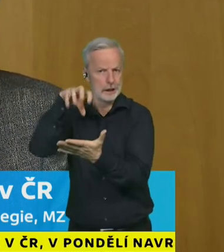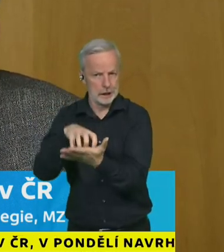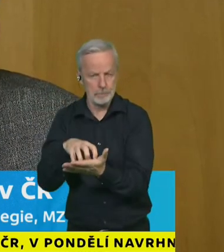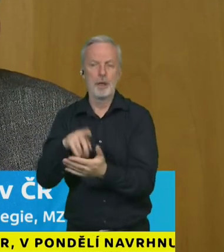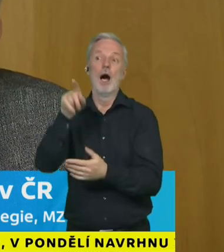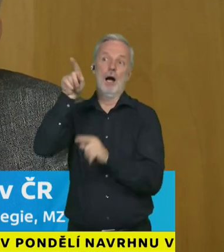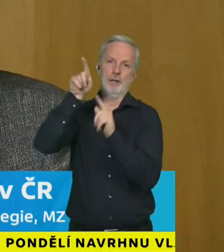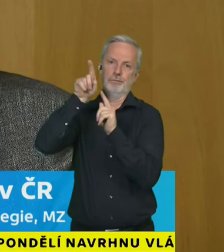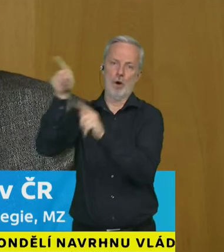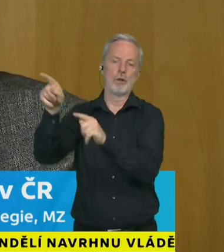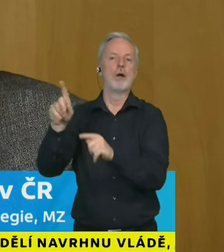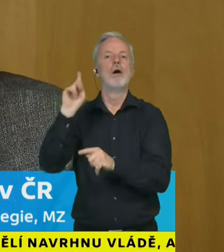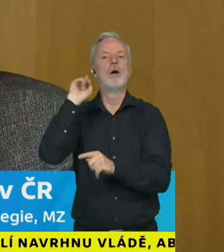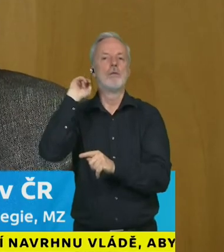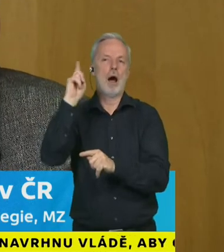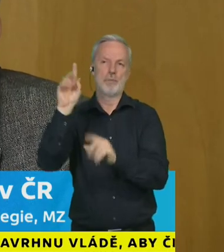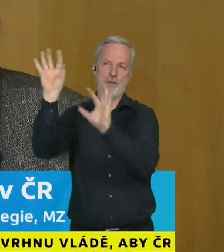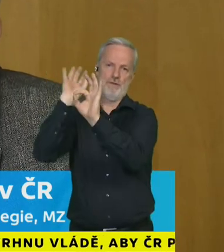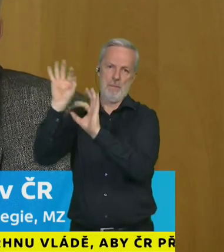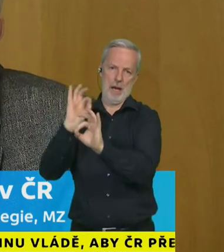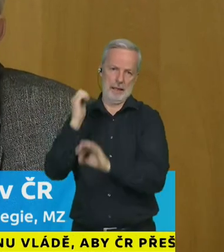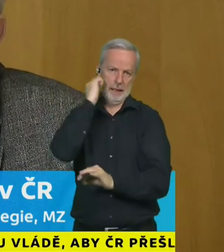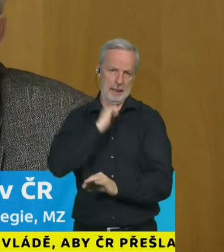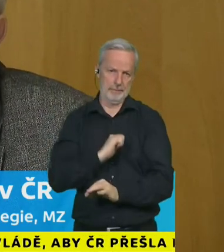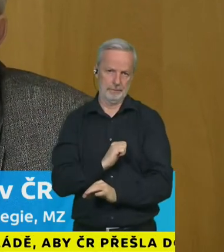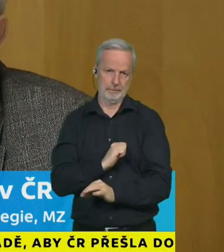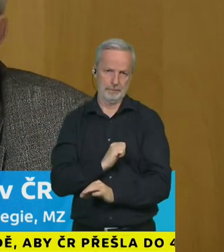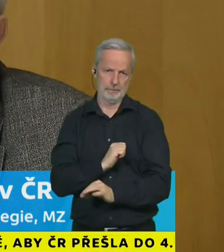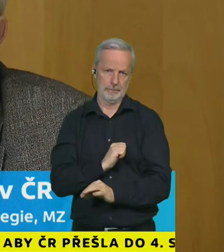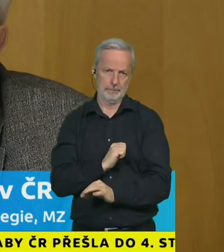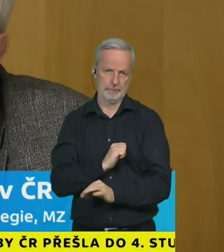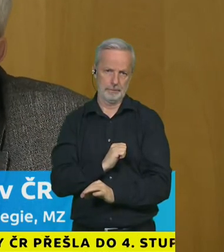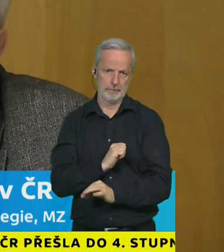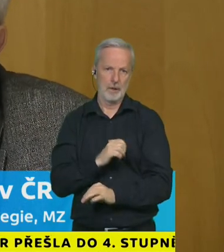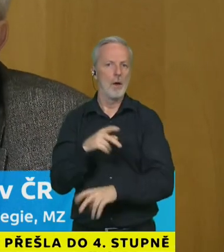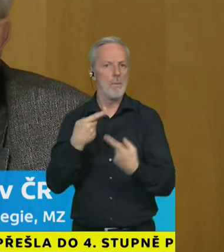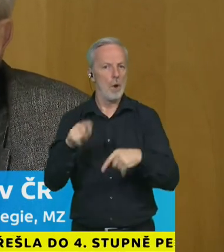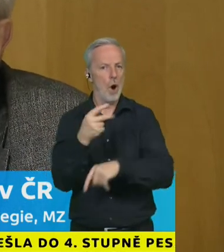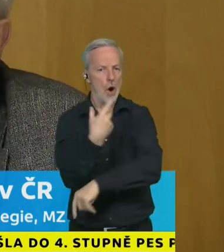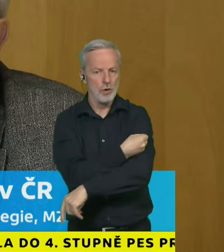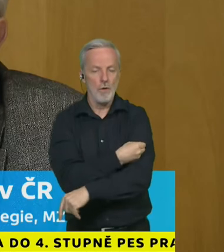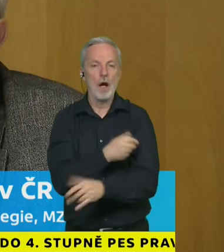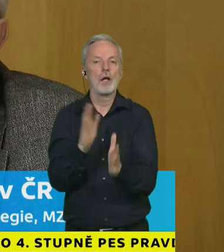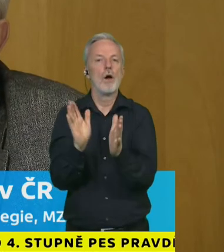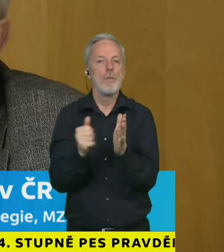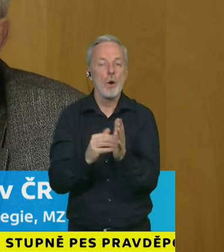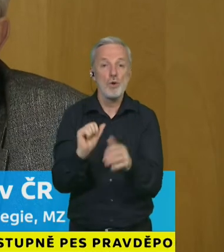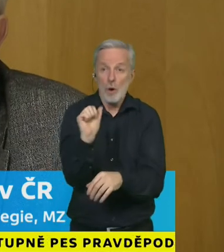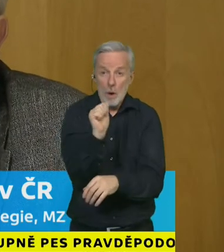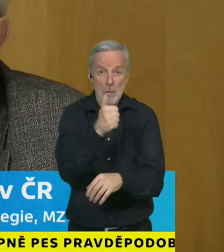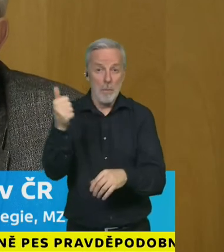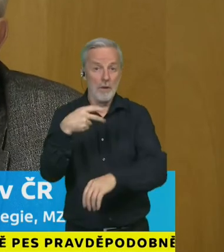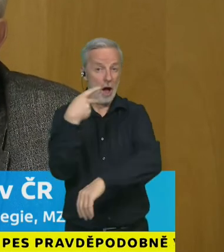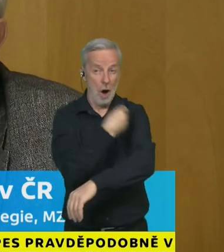měl prioritizovat protože ten ty dodávky v té první fázi toho